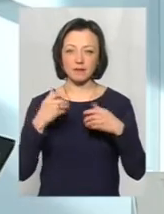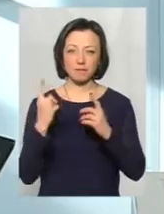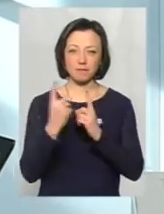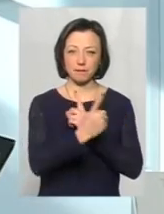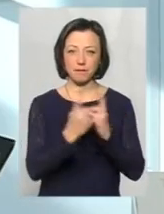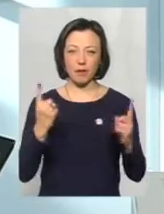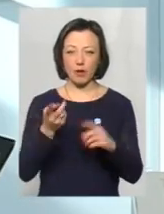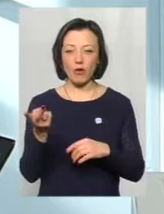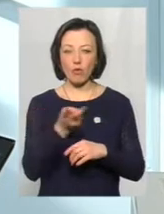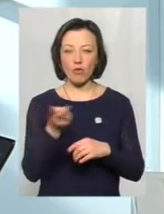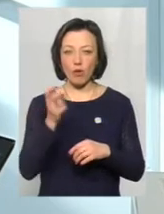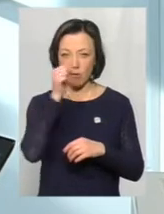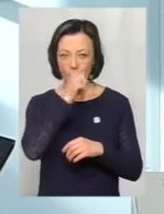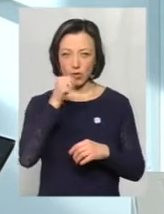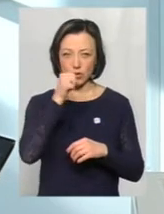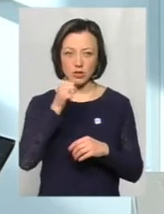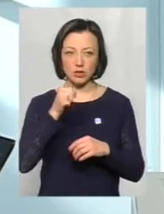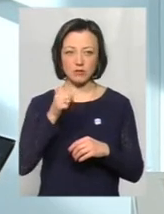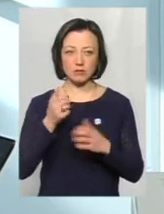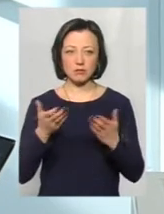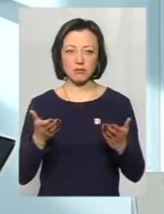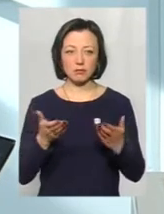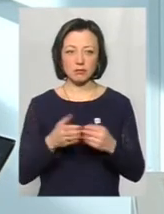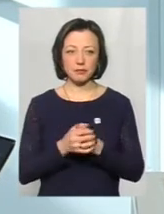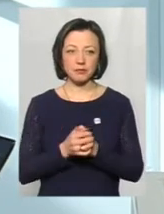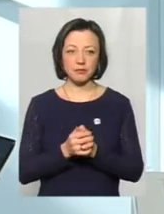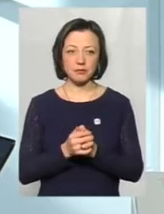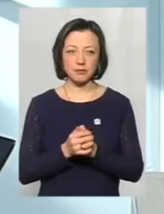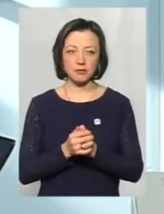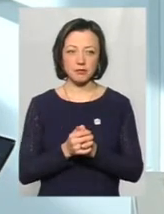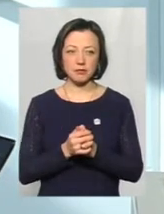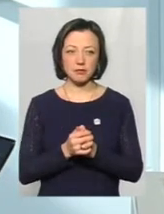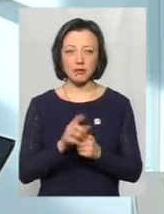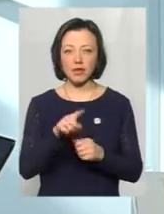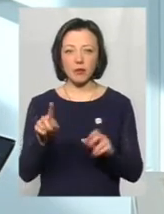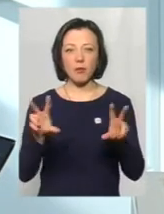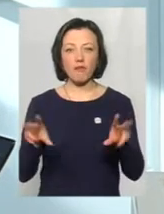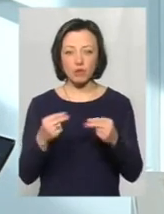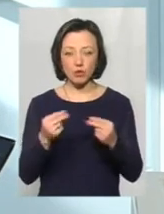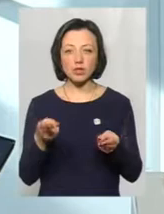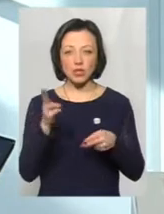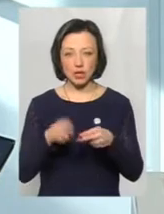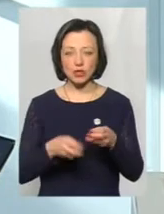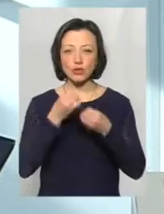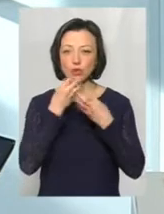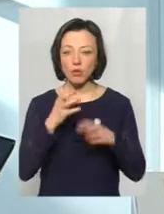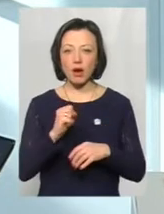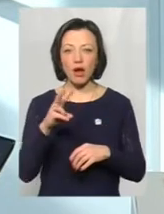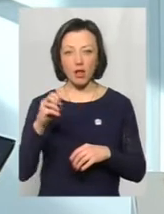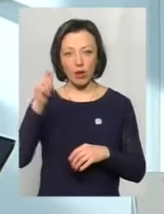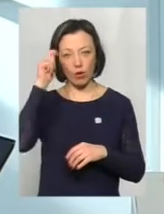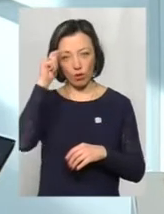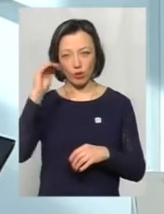получили обоє одмороження. Ну, скажімо, їм повезло, все закінчилось добре, але в